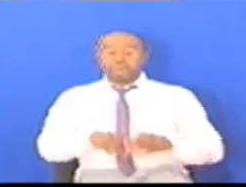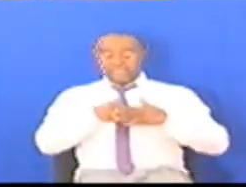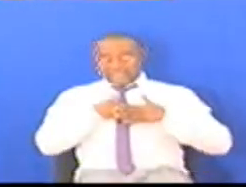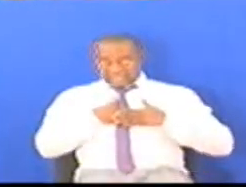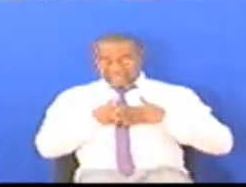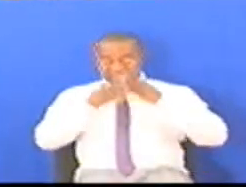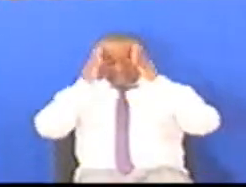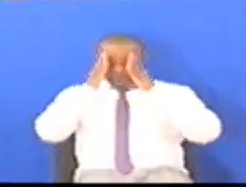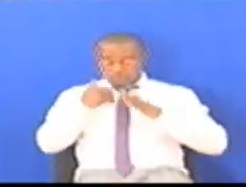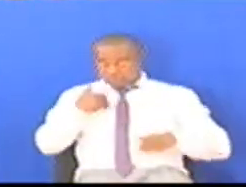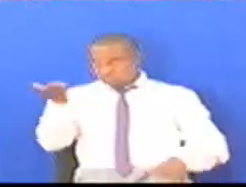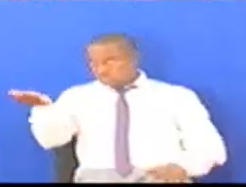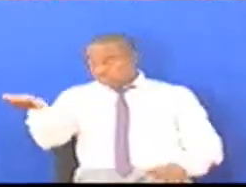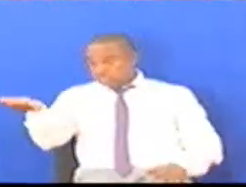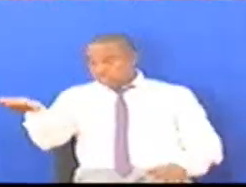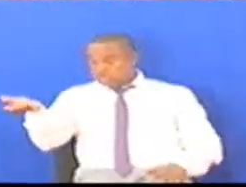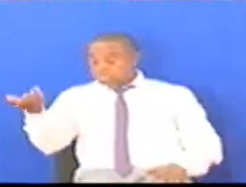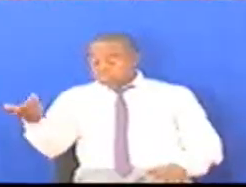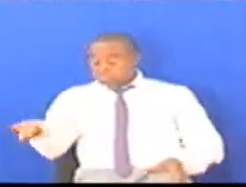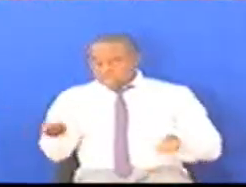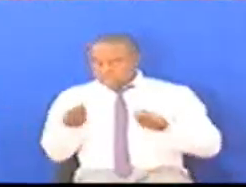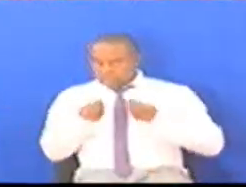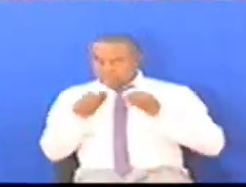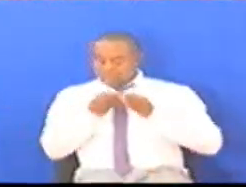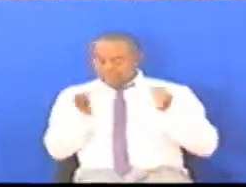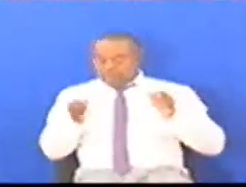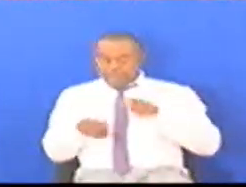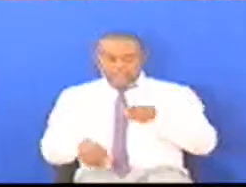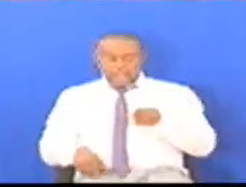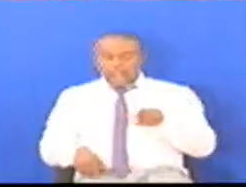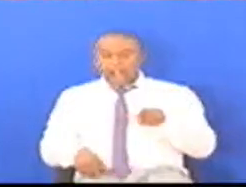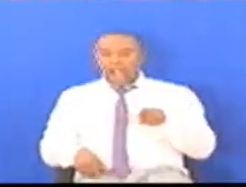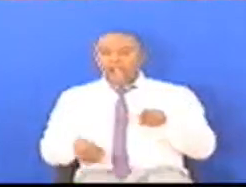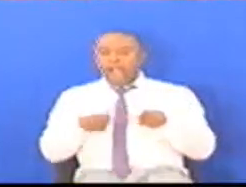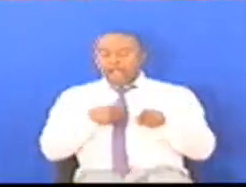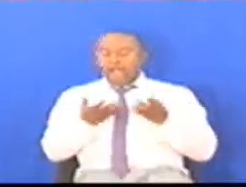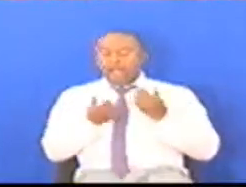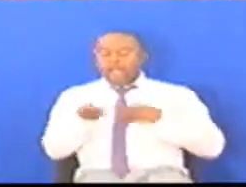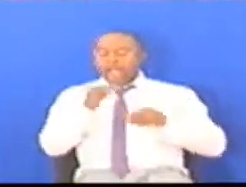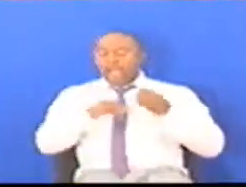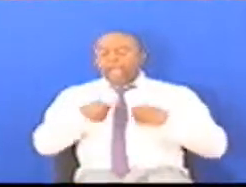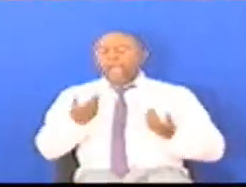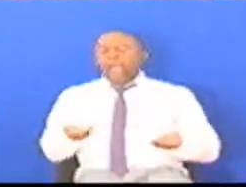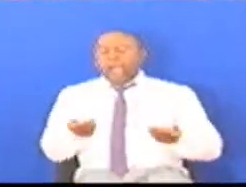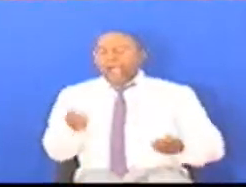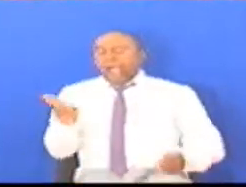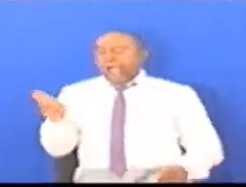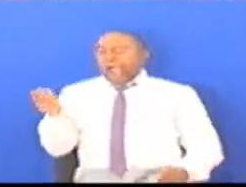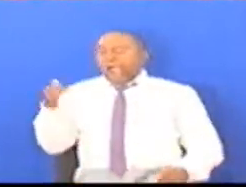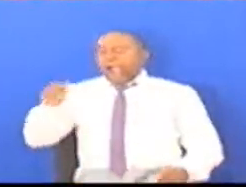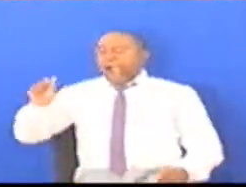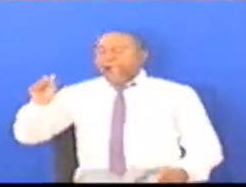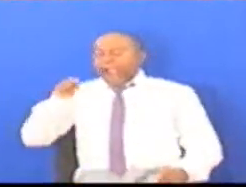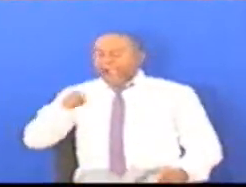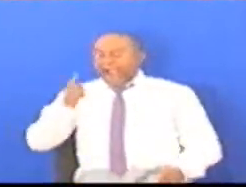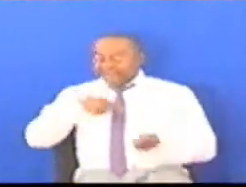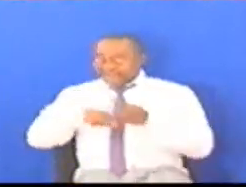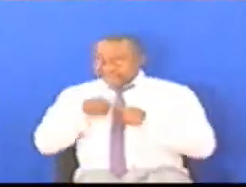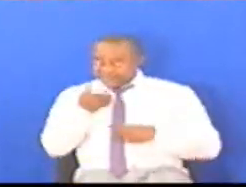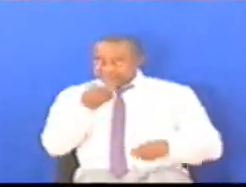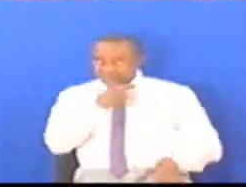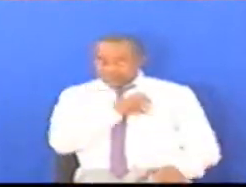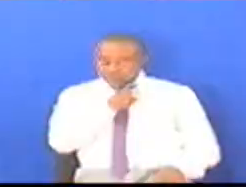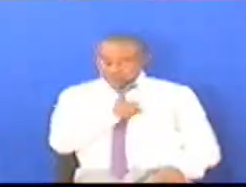Kwa kunipa fursa ili niweze Kuchangia hoja katika Wizara